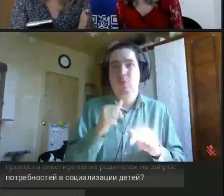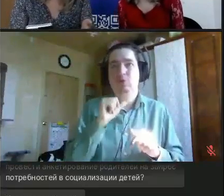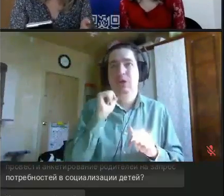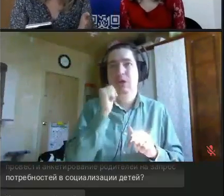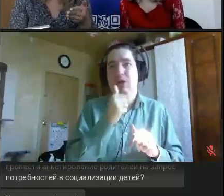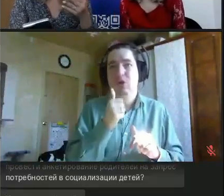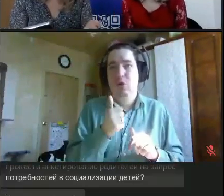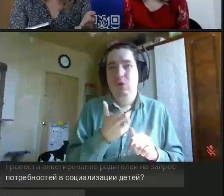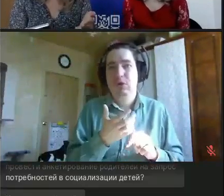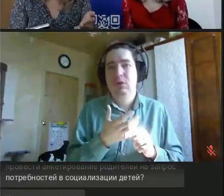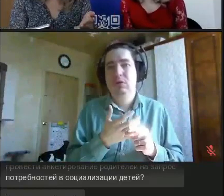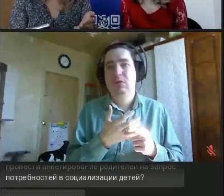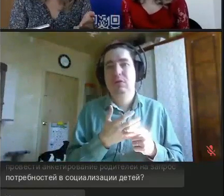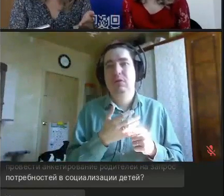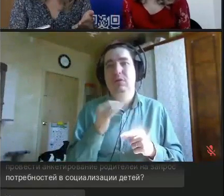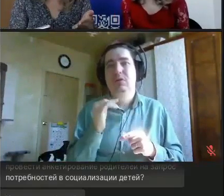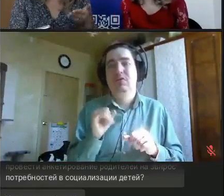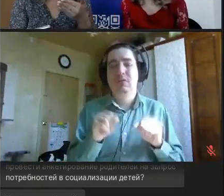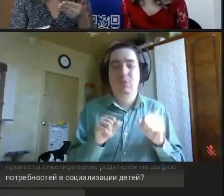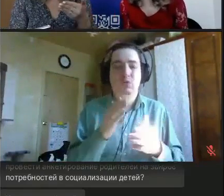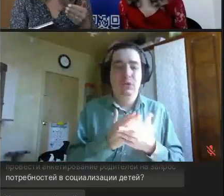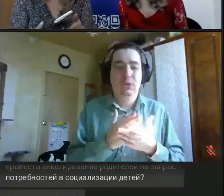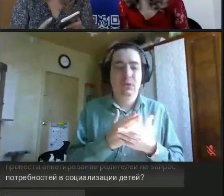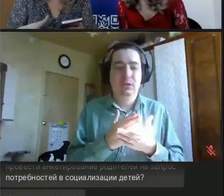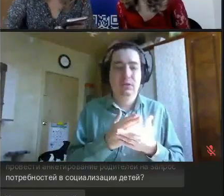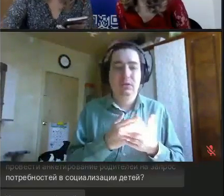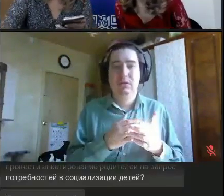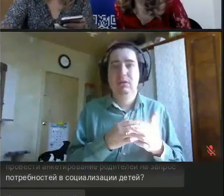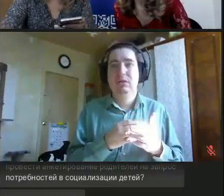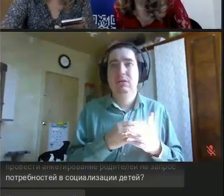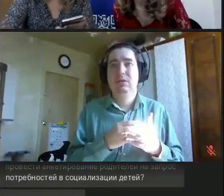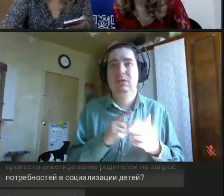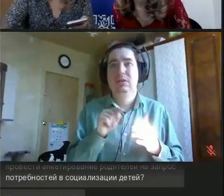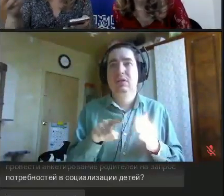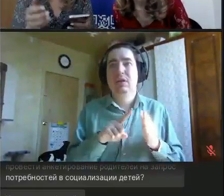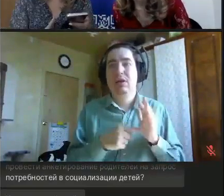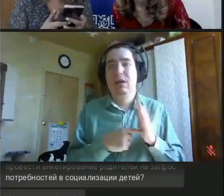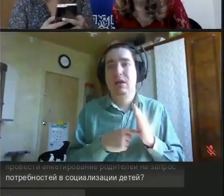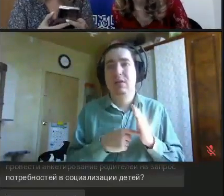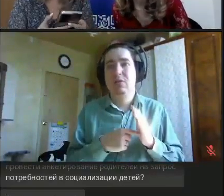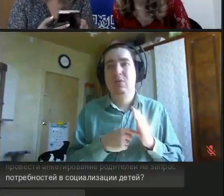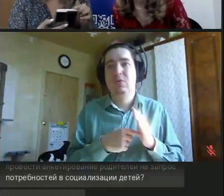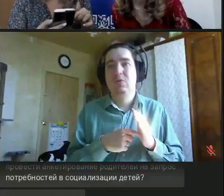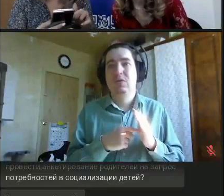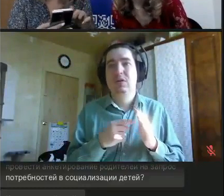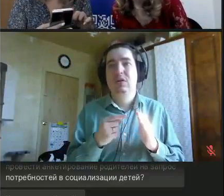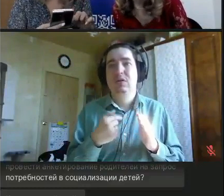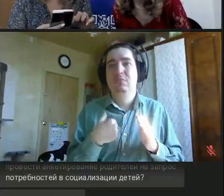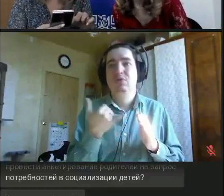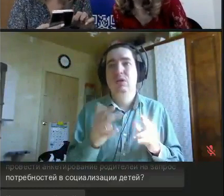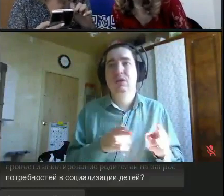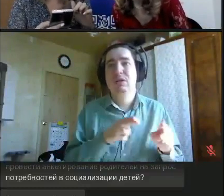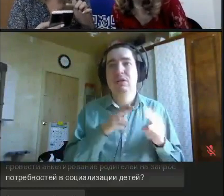до лета. Возможно, есть кто-то из этих городов, и вы сможете к нам попасть. Вот мы сейчас